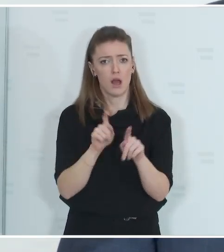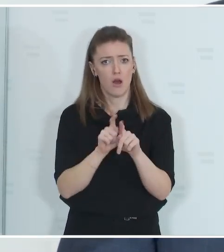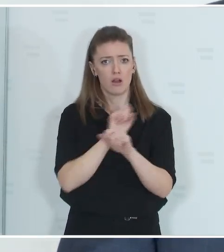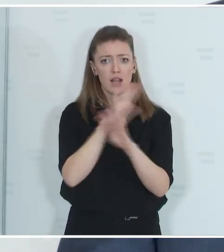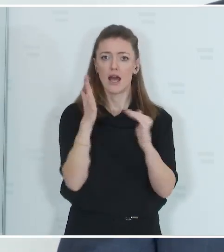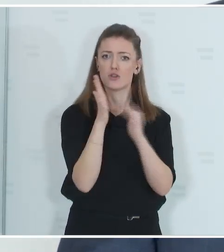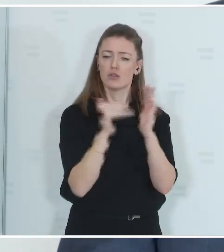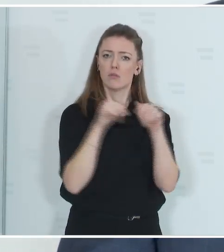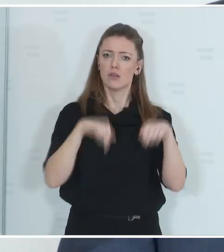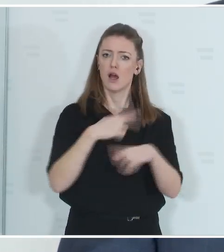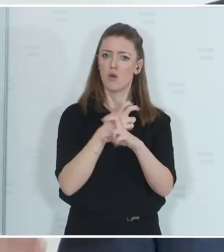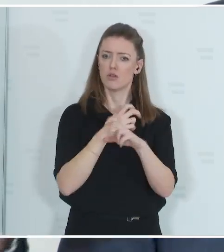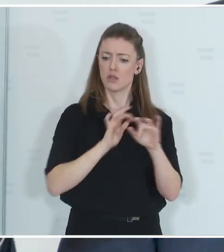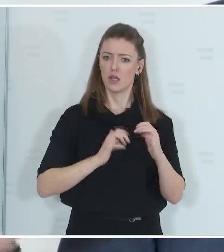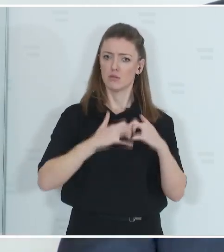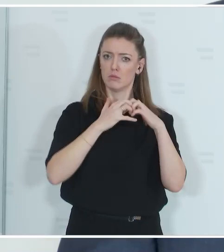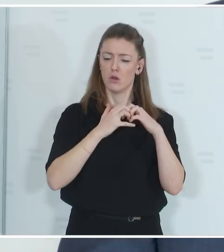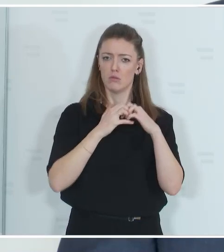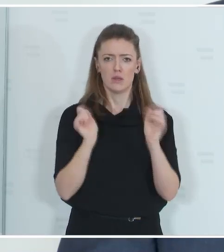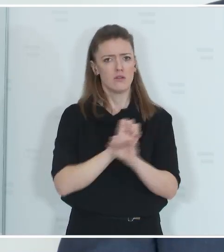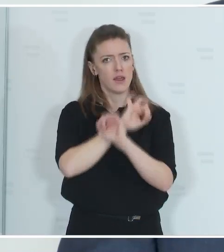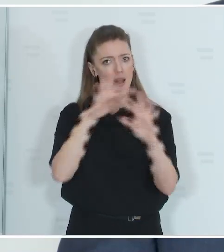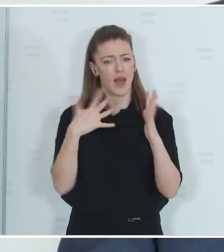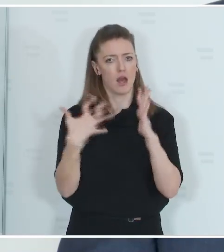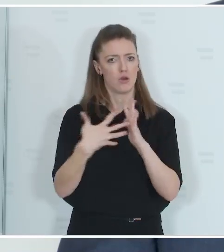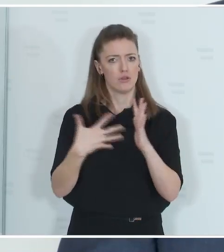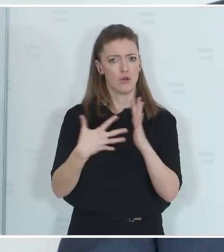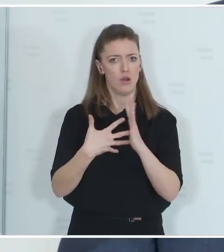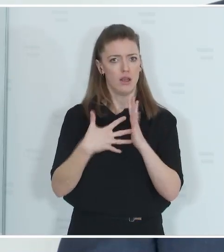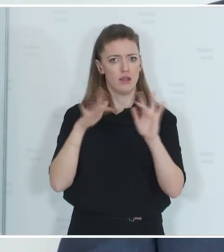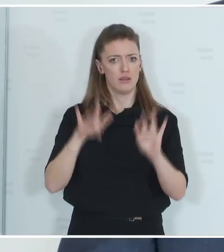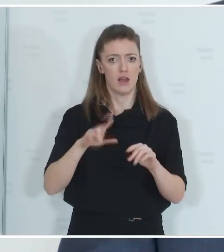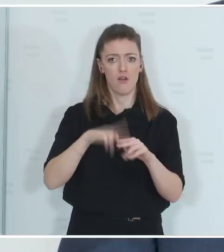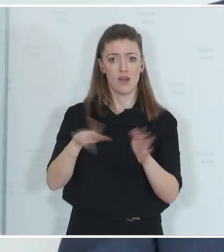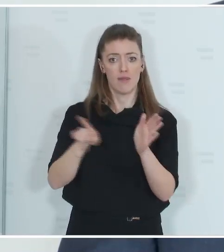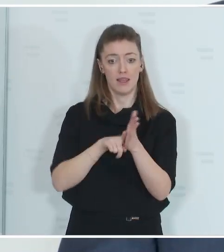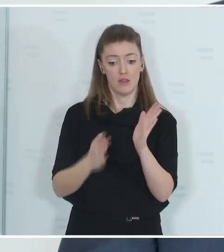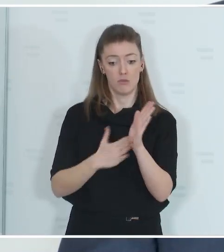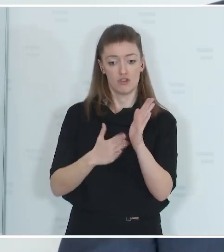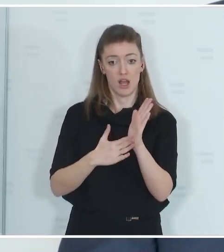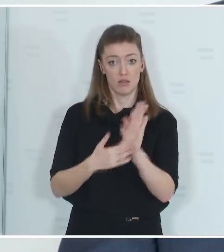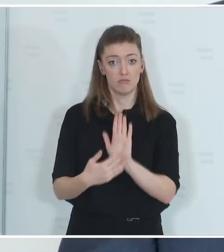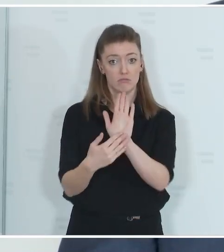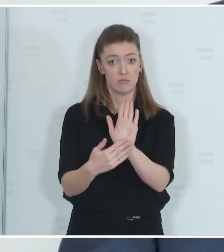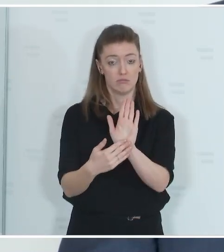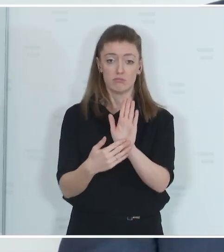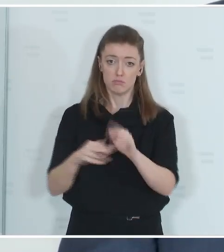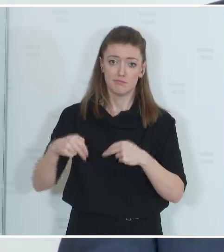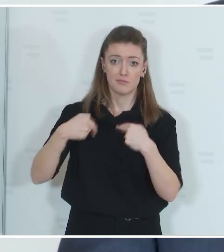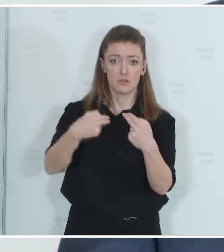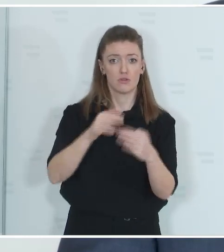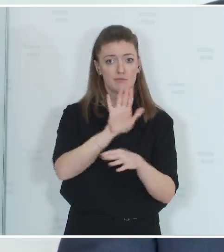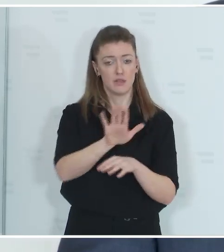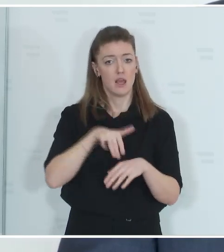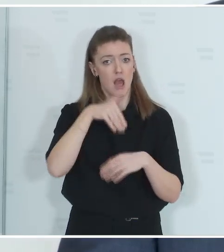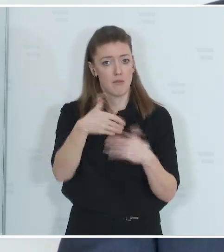Systemen, wie wir sie in Österreich haben. Dass wir klar kontrollieren und wenn jemand negativ beschieden ist, dass er auch wieder in seine Heimat zurückkehren muss. Das ist